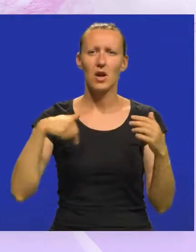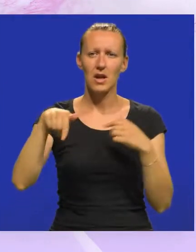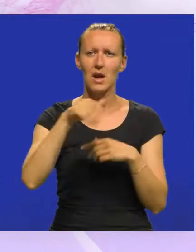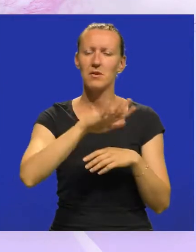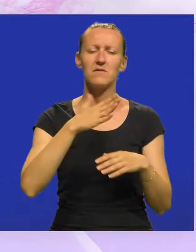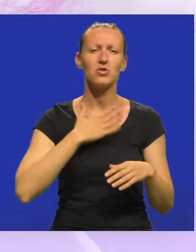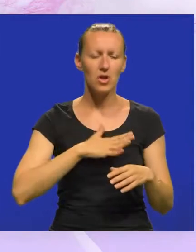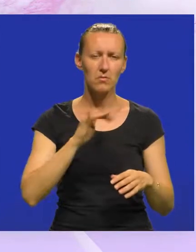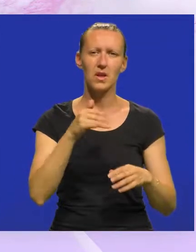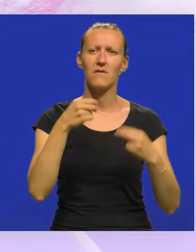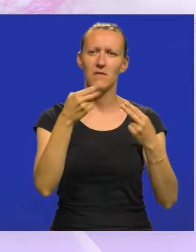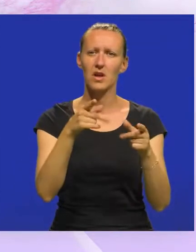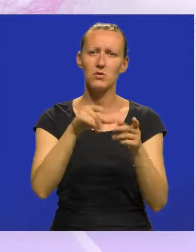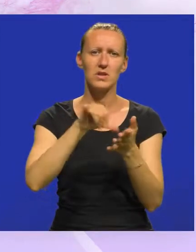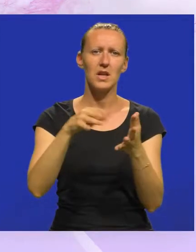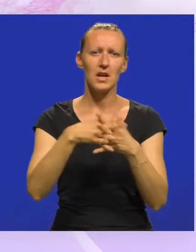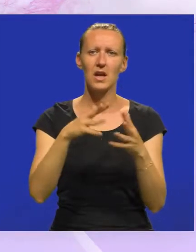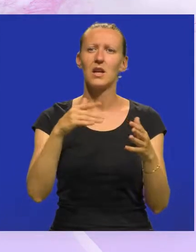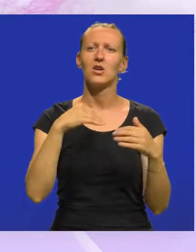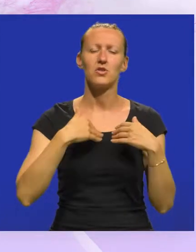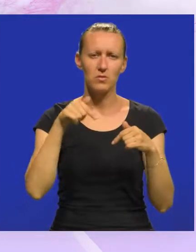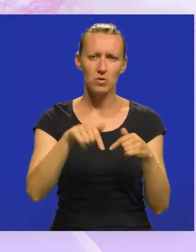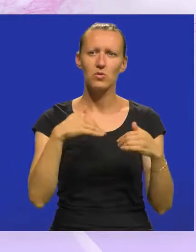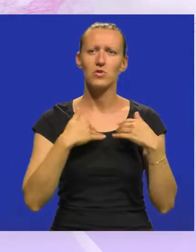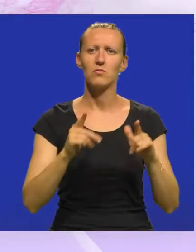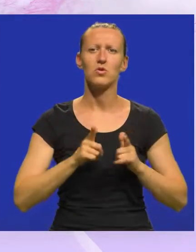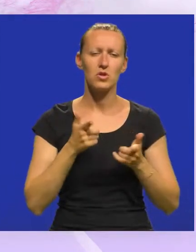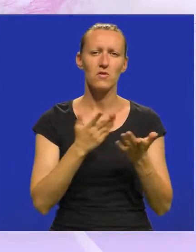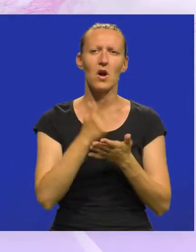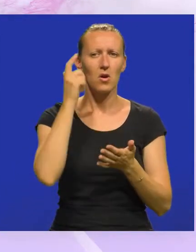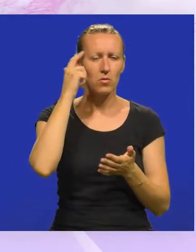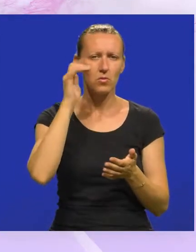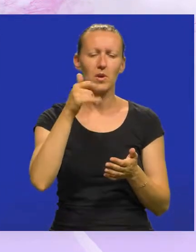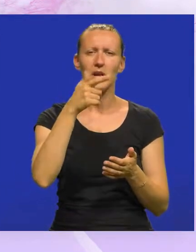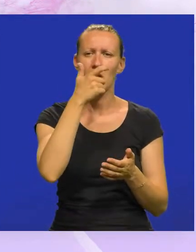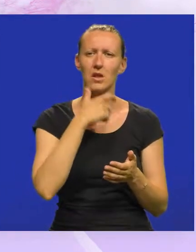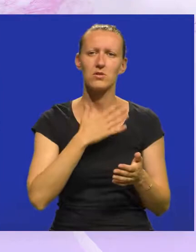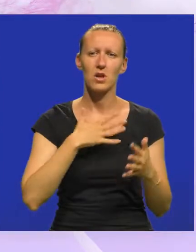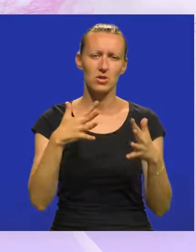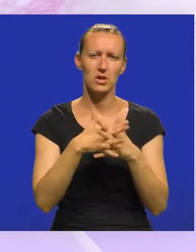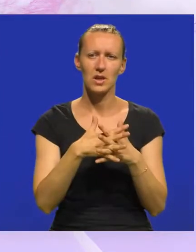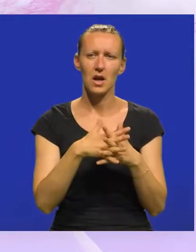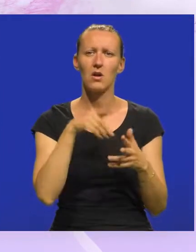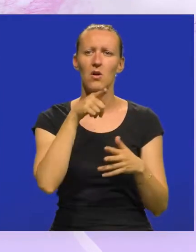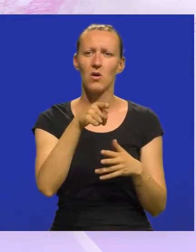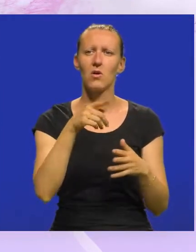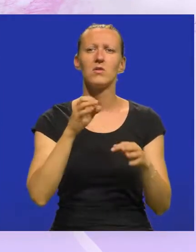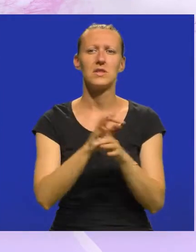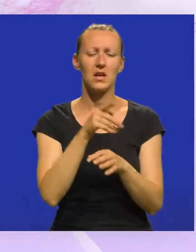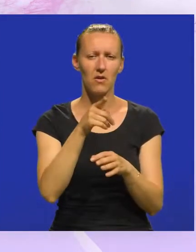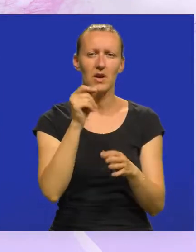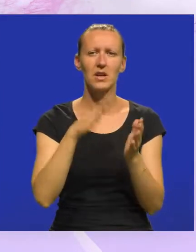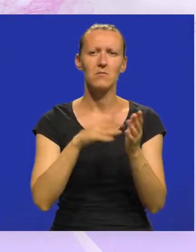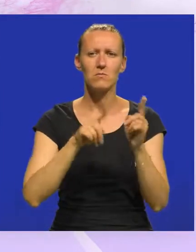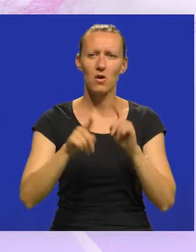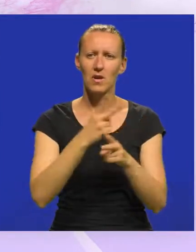svima cilj da se vraćamo u centar grada, da živimo u njemu, da živimo u život, a kultura je identitet našeg grada. Ponosimo se ovim prostorom o